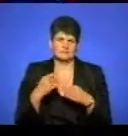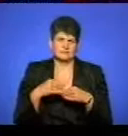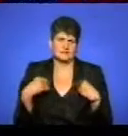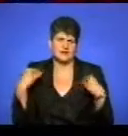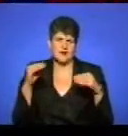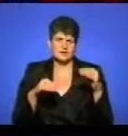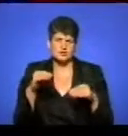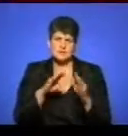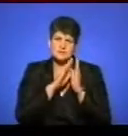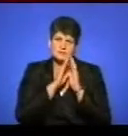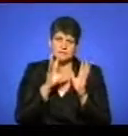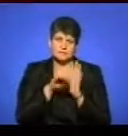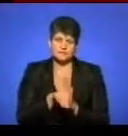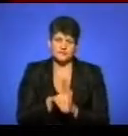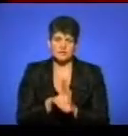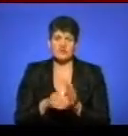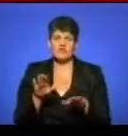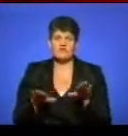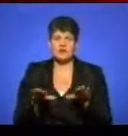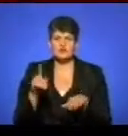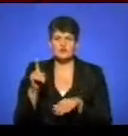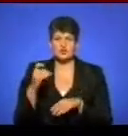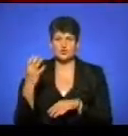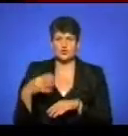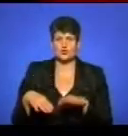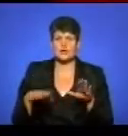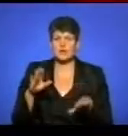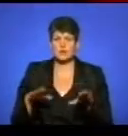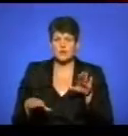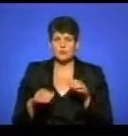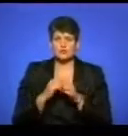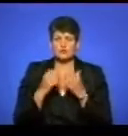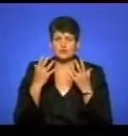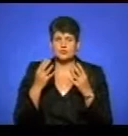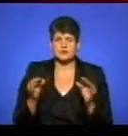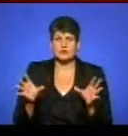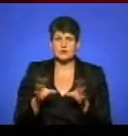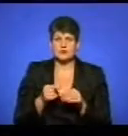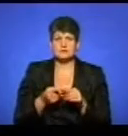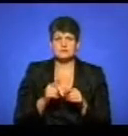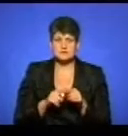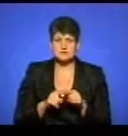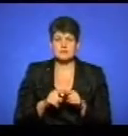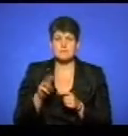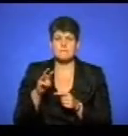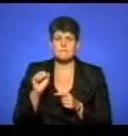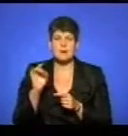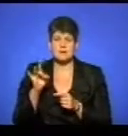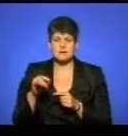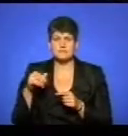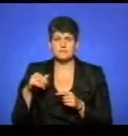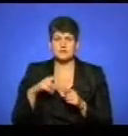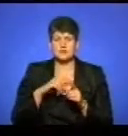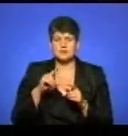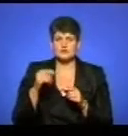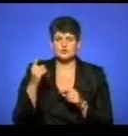спить. Важить така спецмашина 140 кілограмів. Щодня з таким багажем Марк Елісон долає більше 40